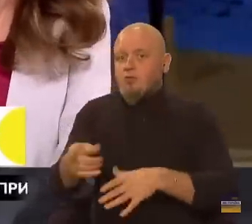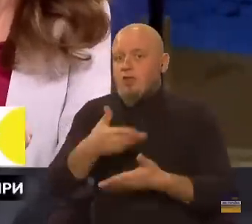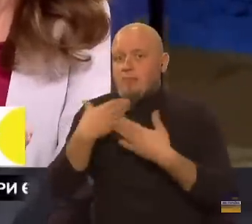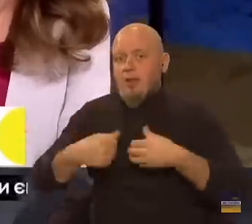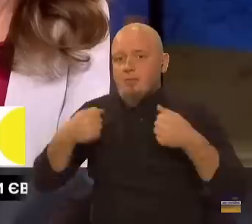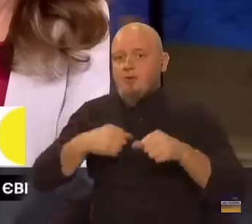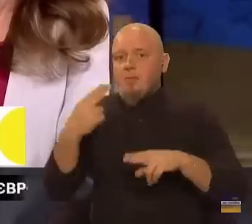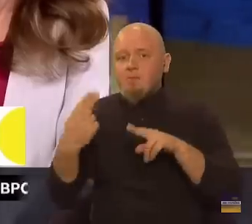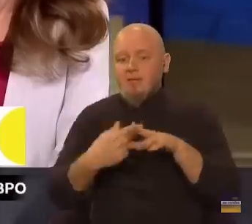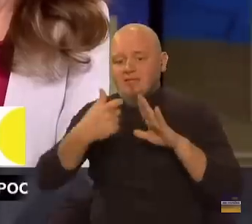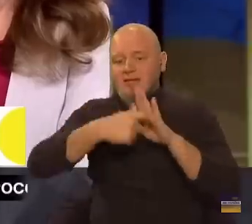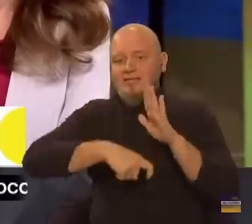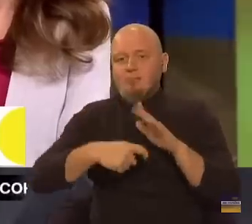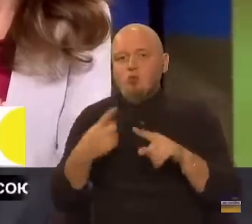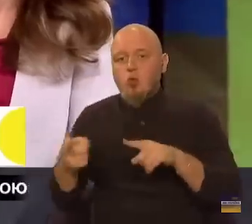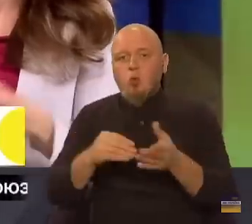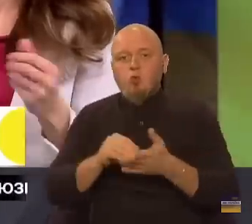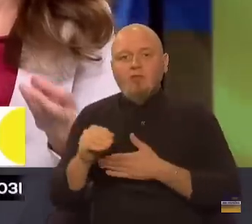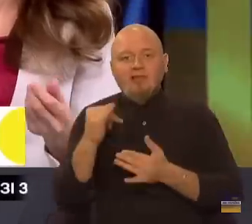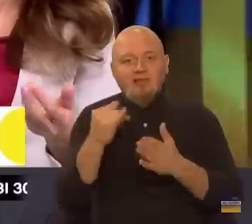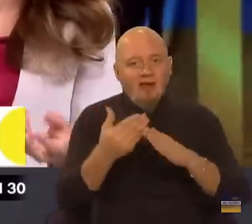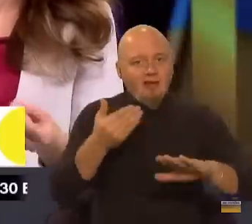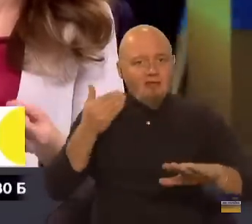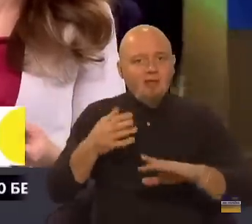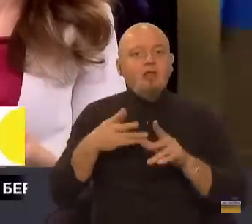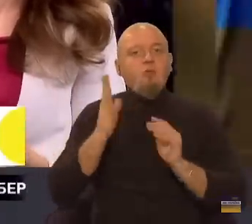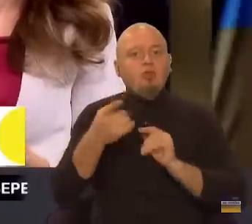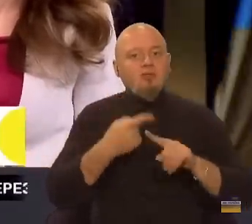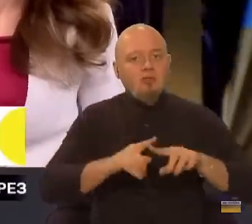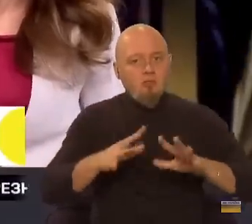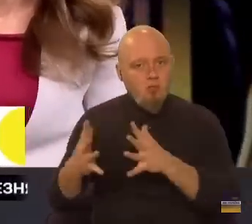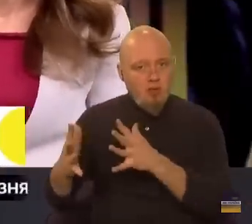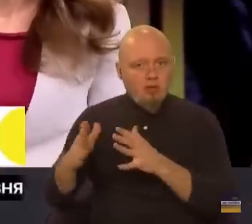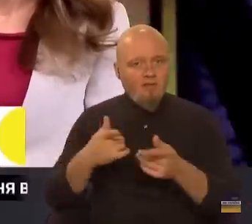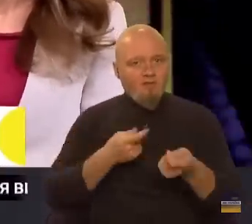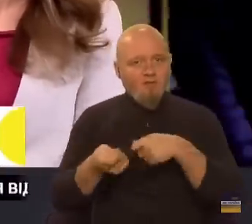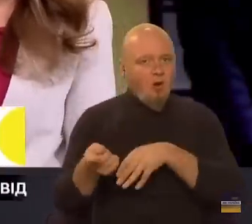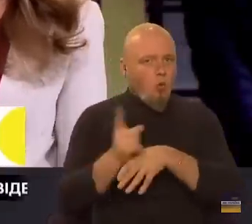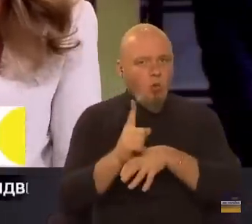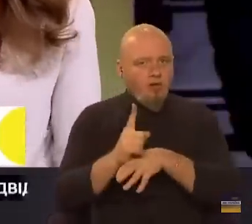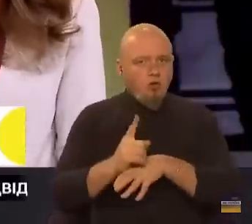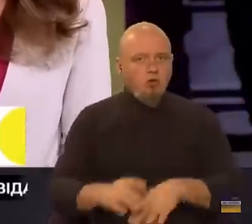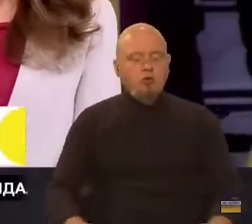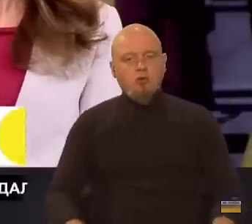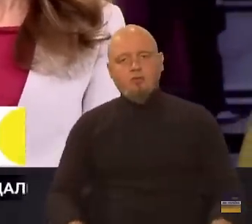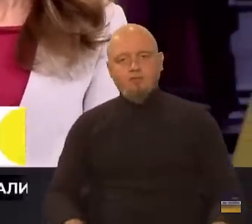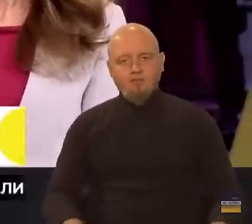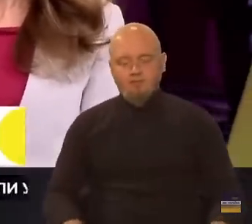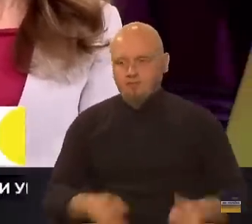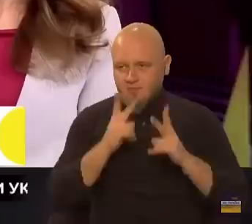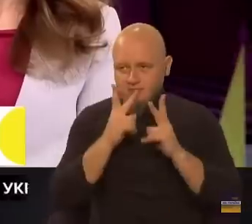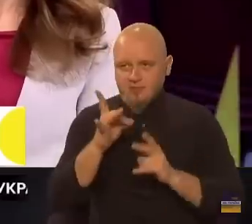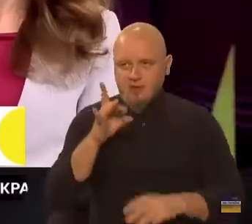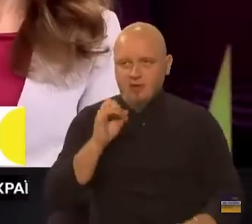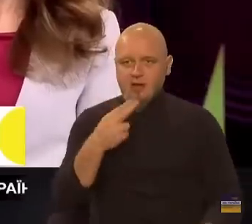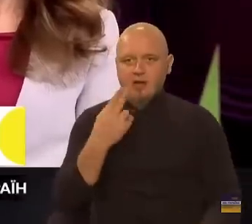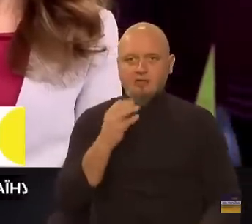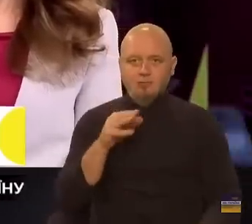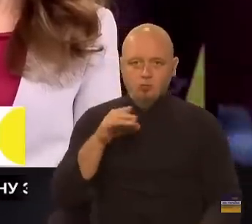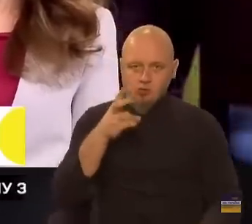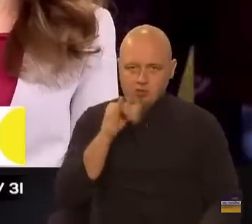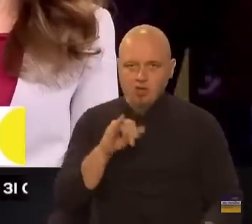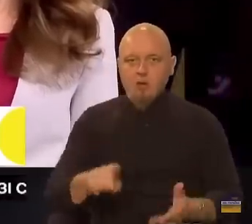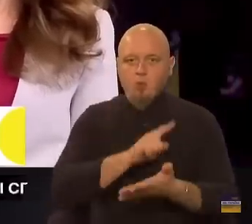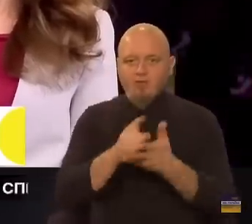рецепту його купувати і раніше. От як буде цей момент врегульовано? Дивіться, рецептурні повинні